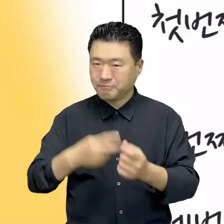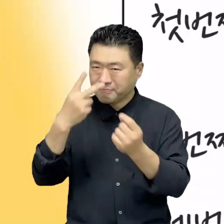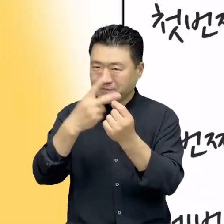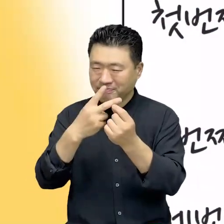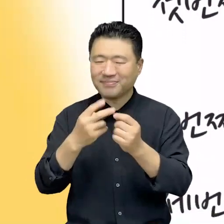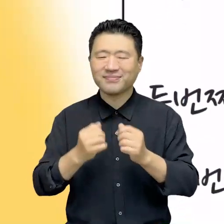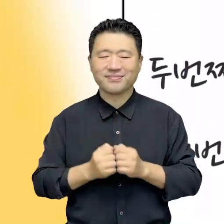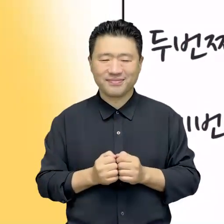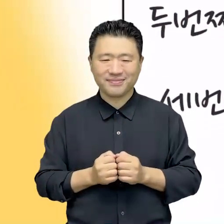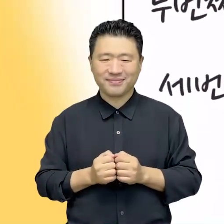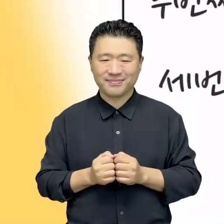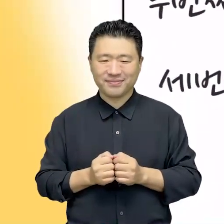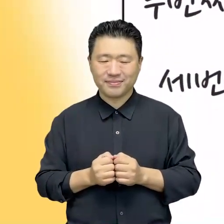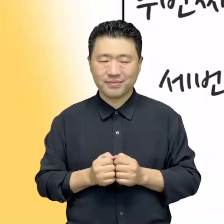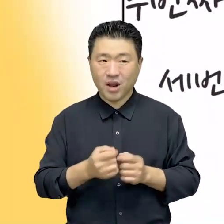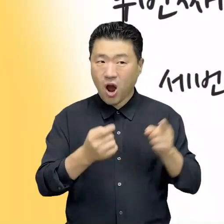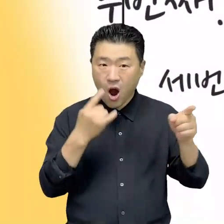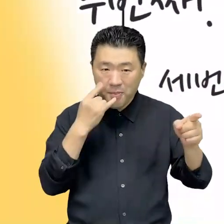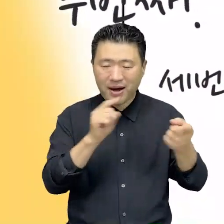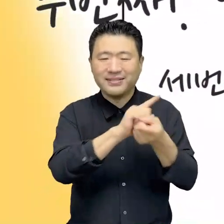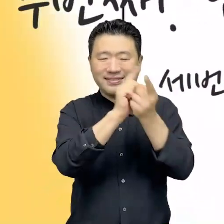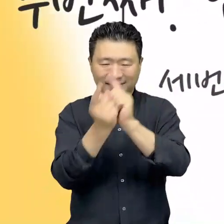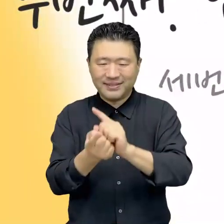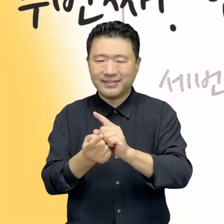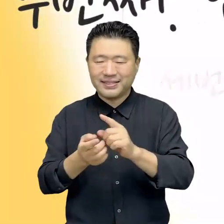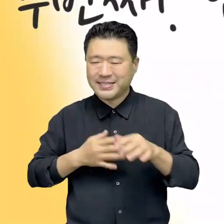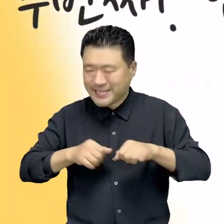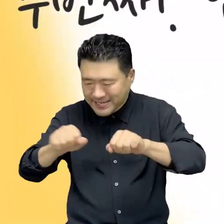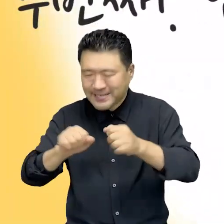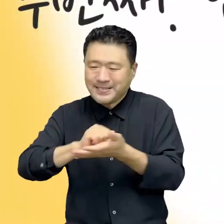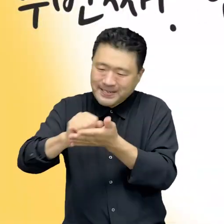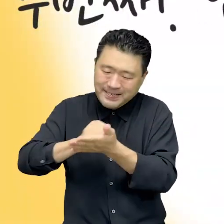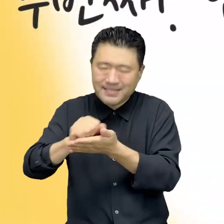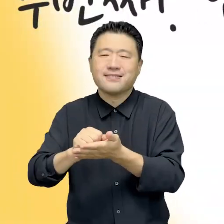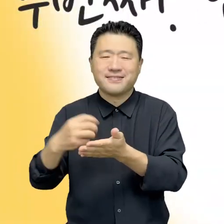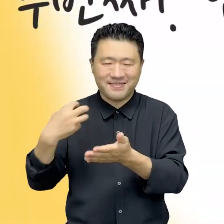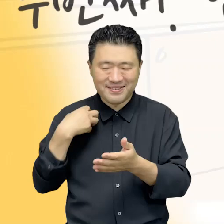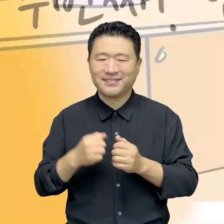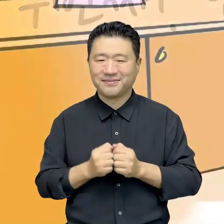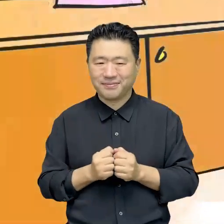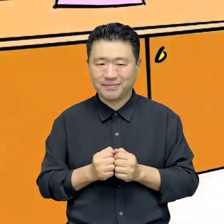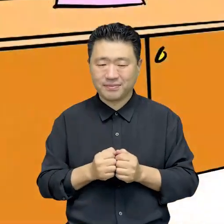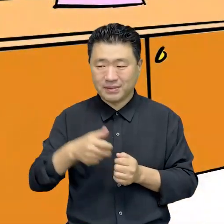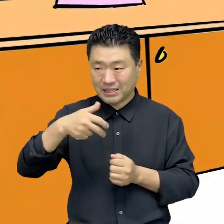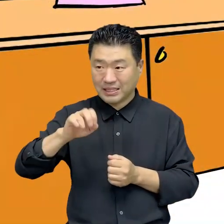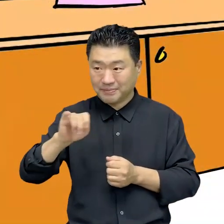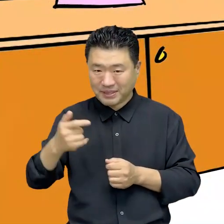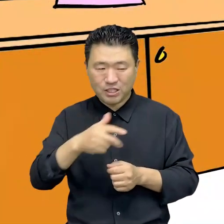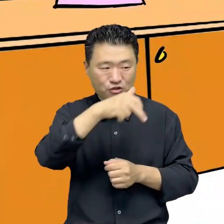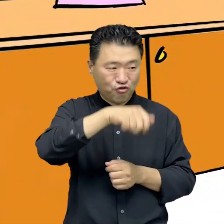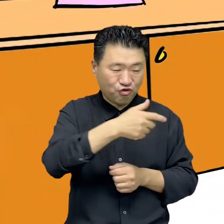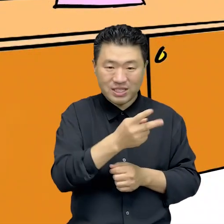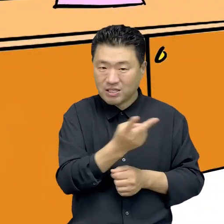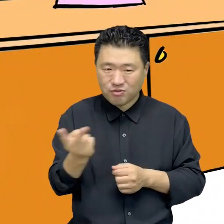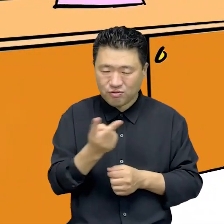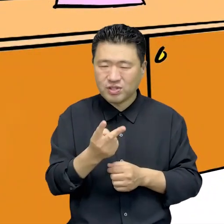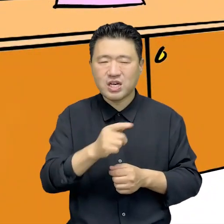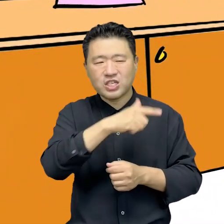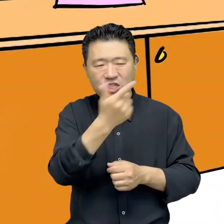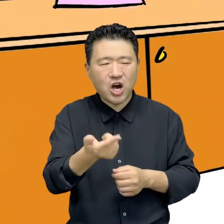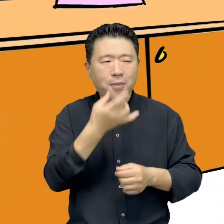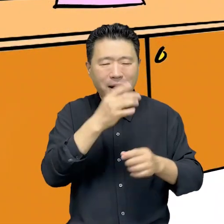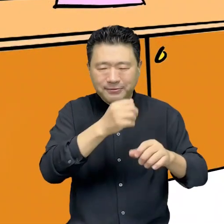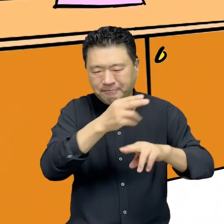두 번째, 엄마를 대신하여 집안일하기. 지민이와 준기가 저녁밥을